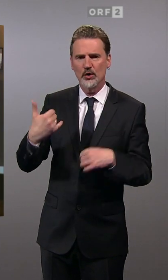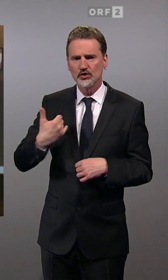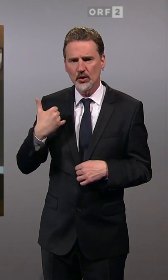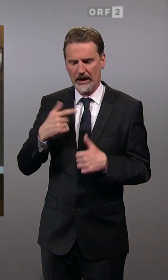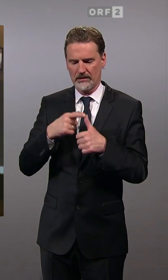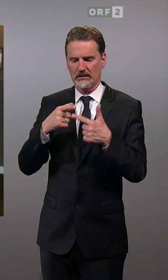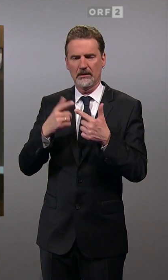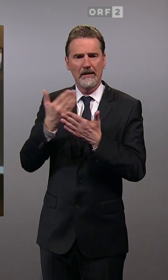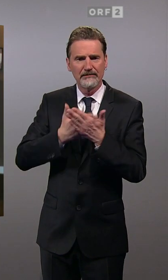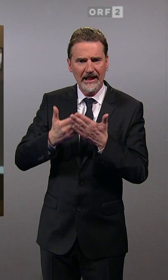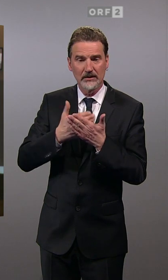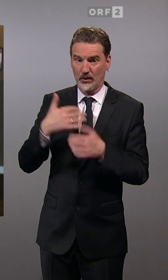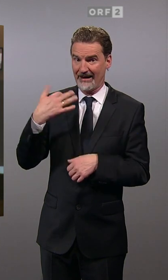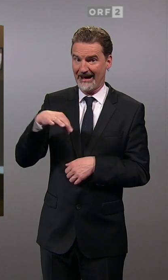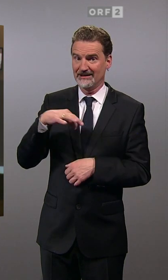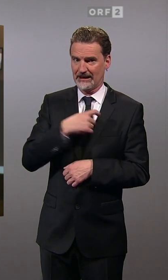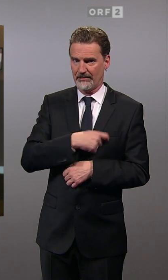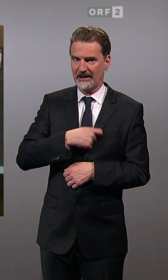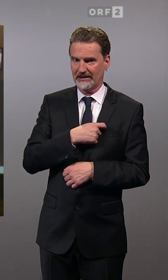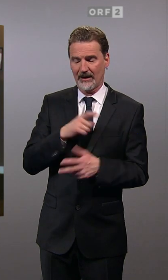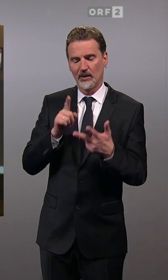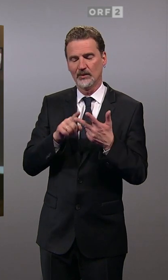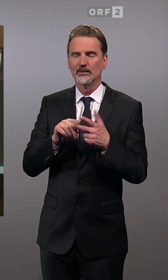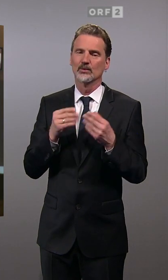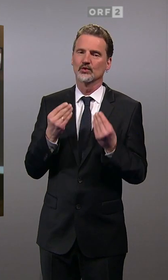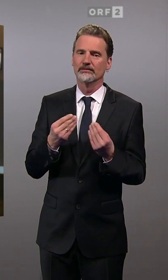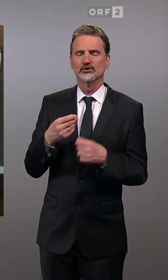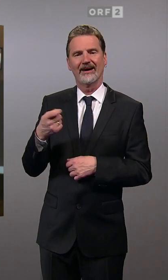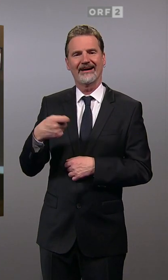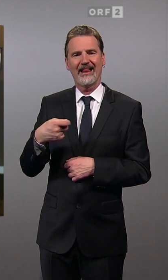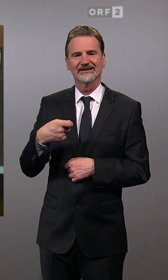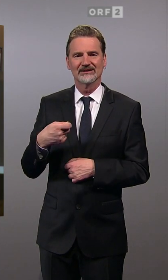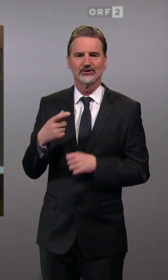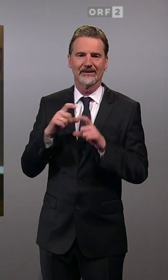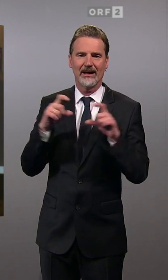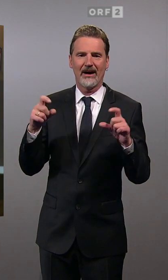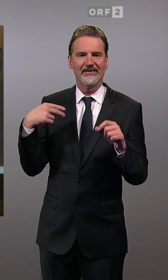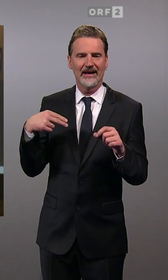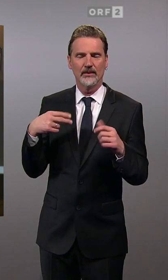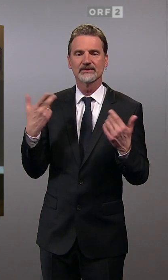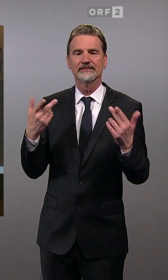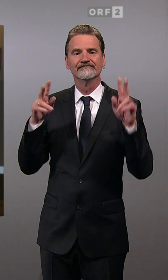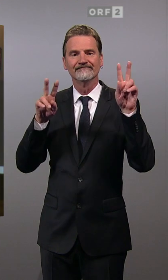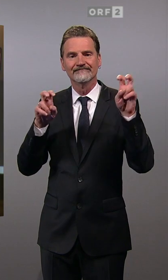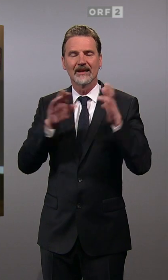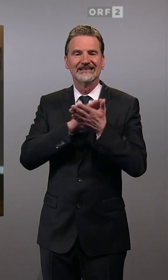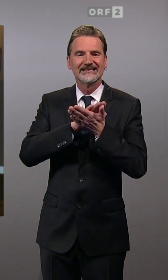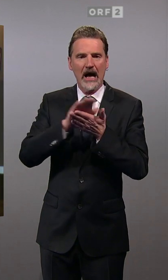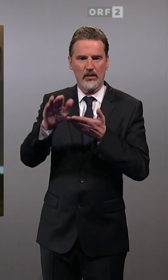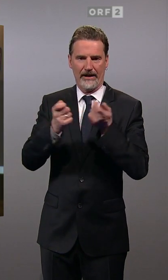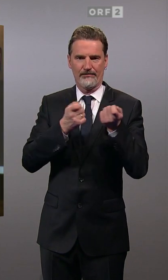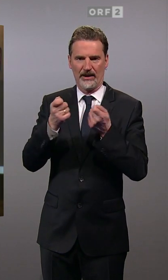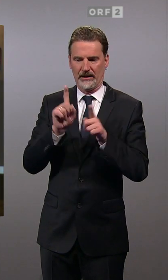als einzige Partei und vor allem mit dem klassischen Neos-Thema, saubere Politik und Bekämpfung von Korruption.